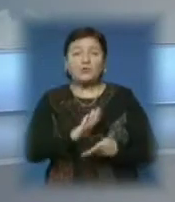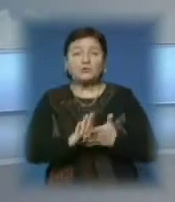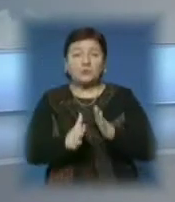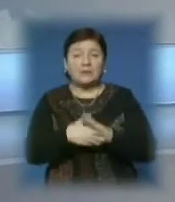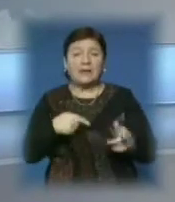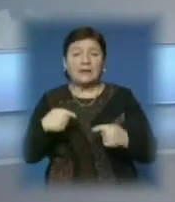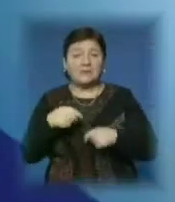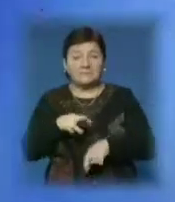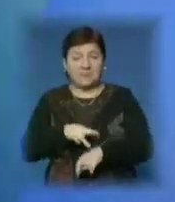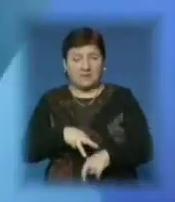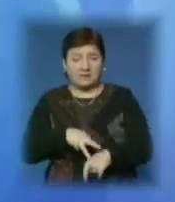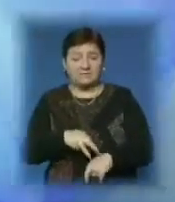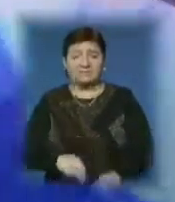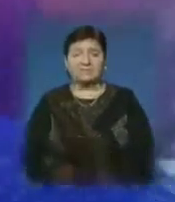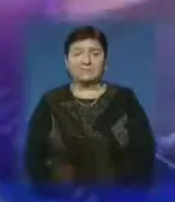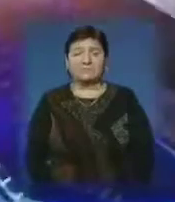керівництвом ДАІ.